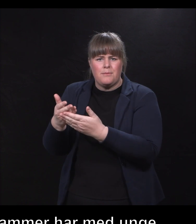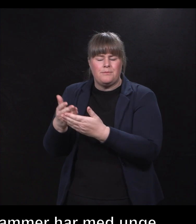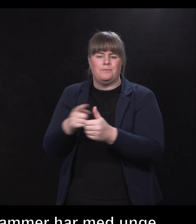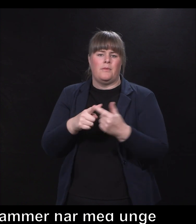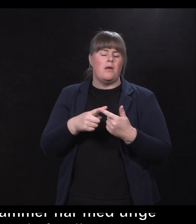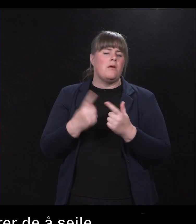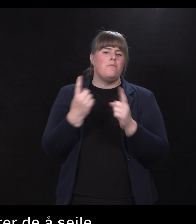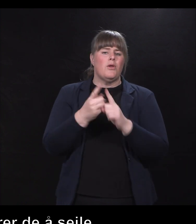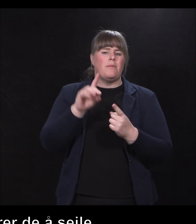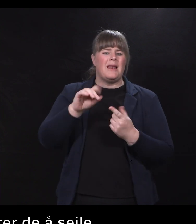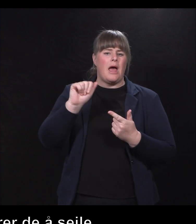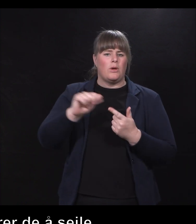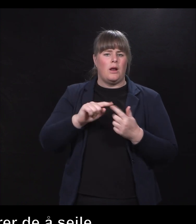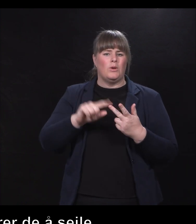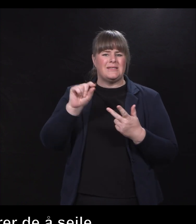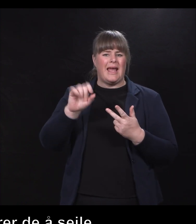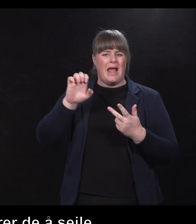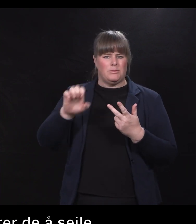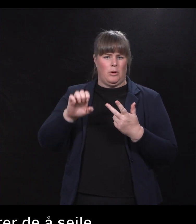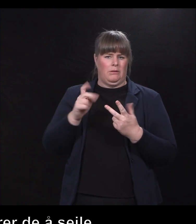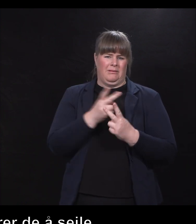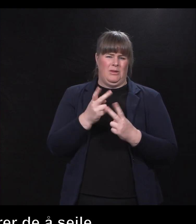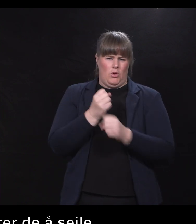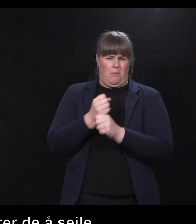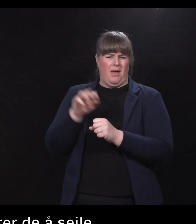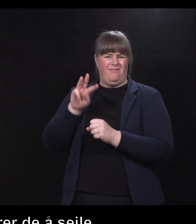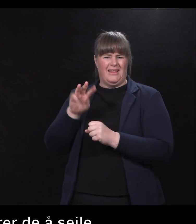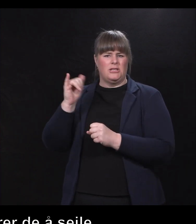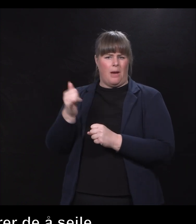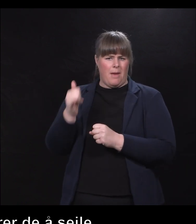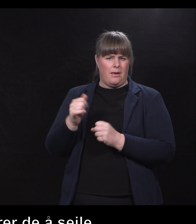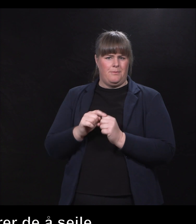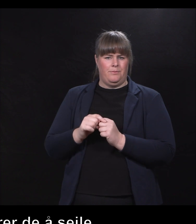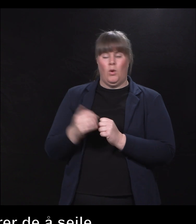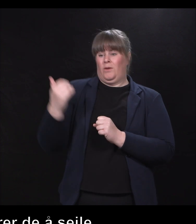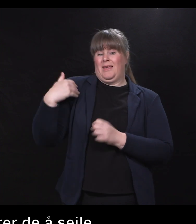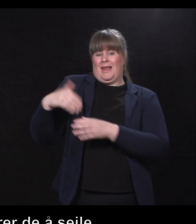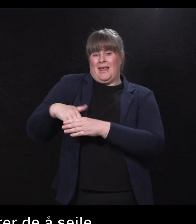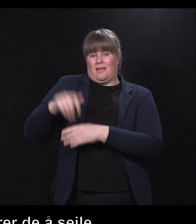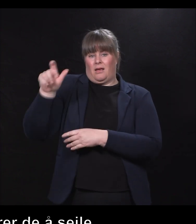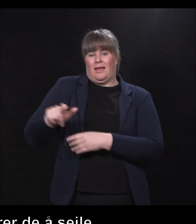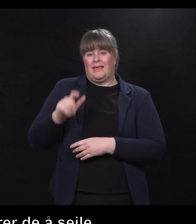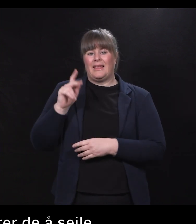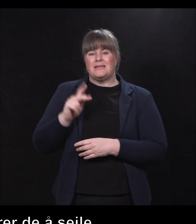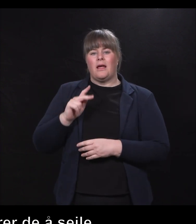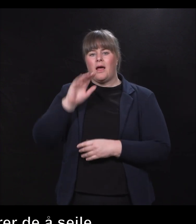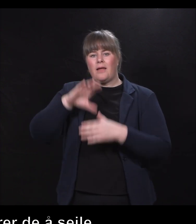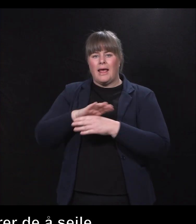Augedal og Siri Elsborg som jobber i Windjammer, og tidligere deltaker Kristian André Løkkeberg Sedal.